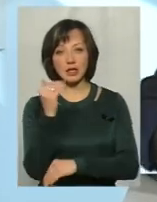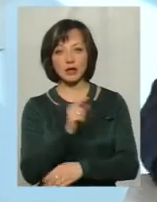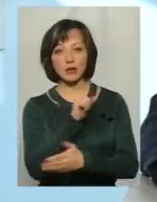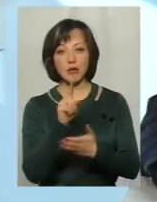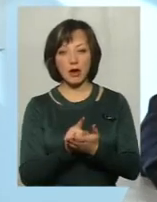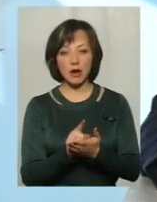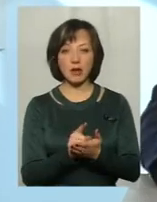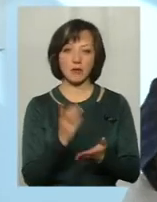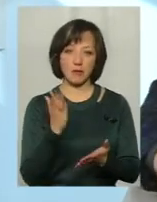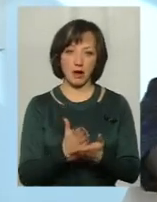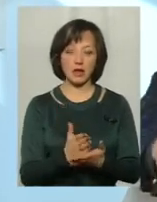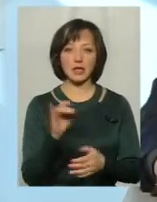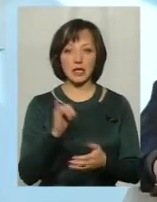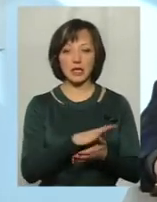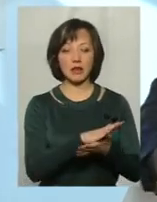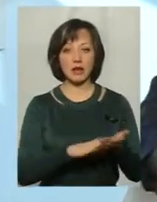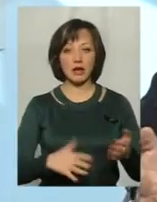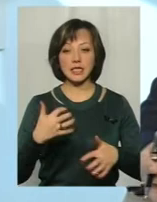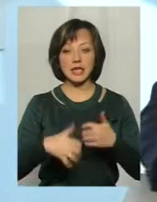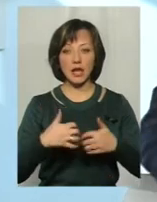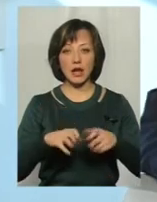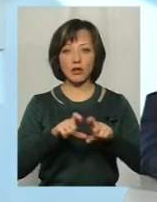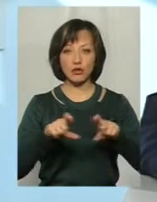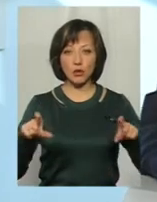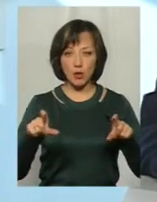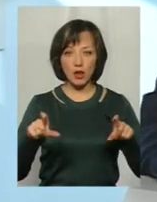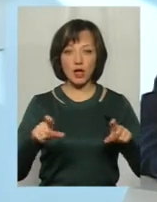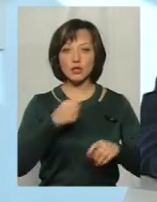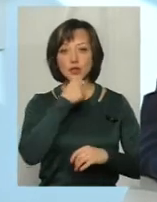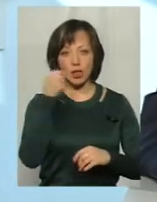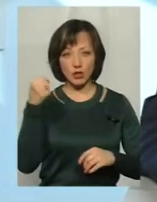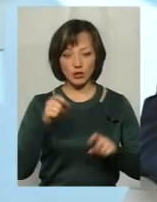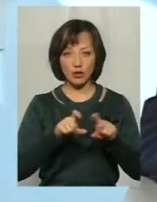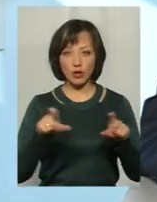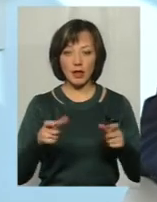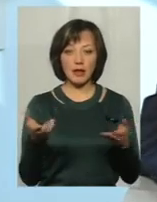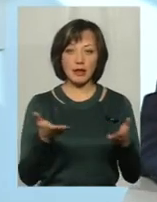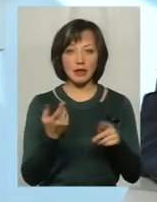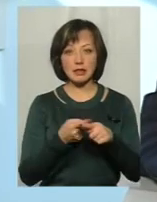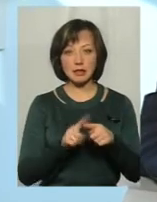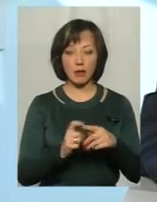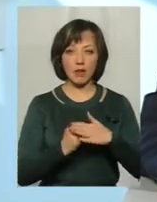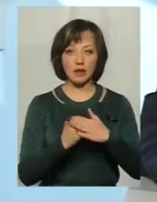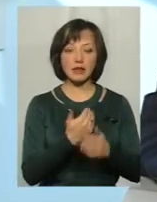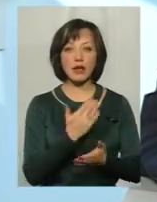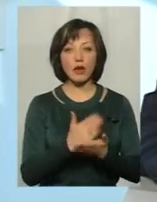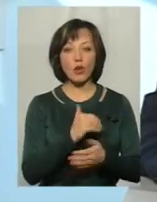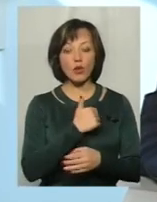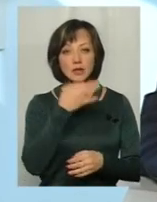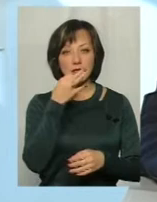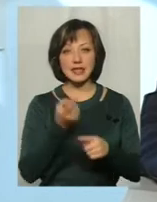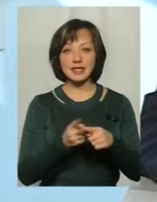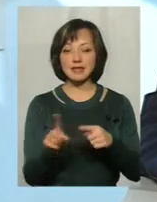відповідно їх мати. Ну, і так далі, тобто середня школа, потім, відповідно, і старша. Ось десь оця є база. Хочу сказати, що ці